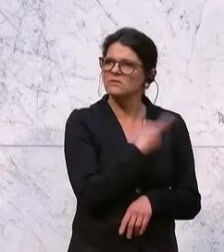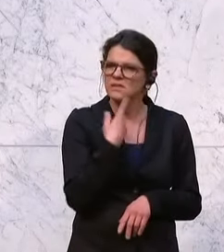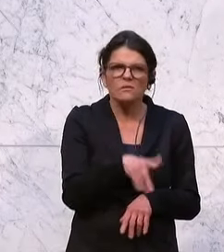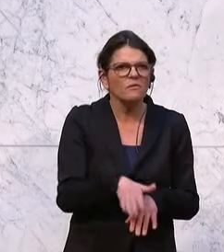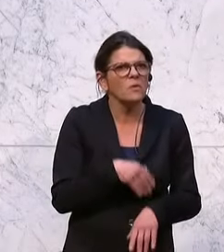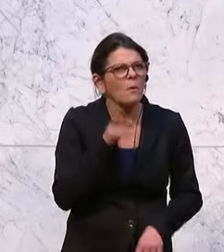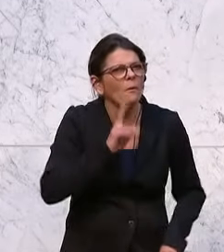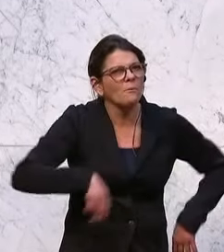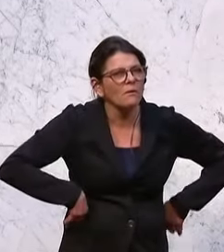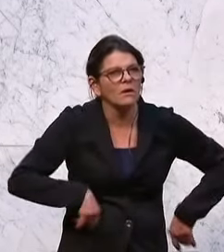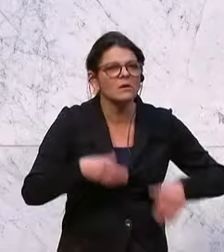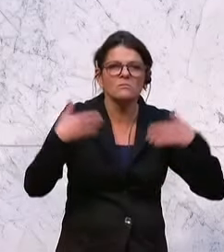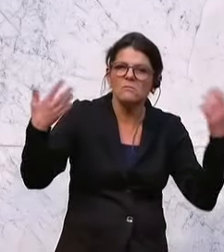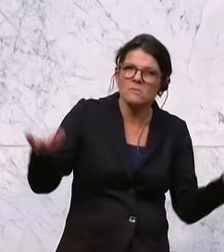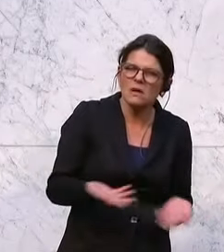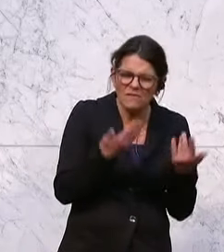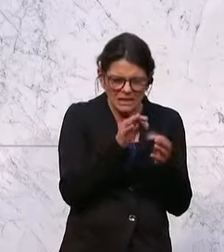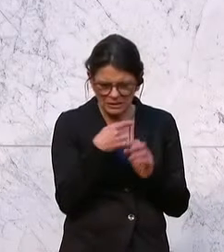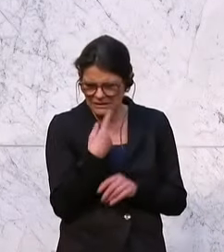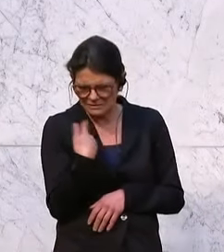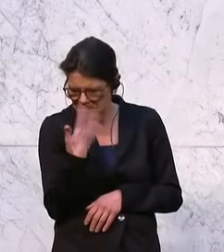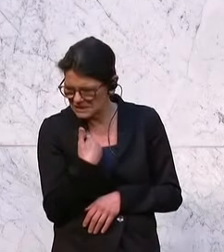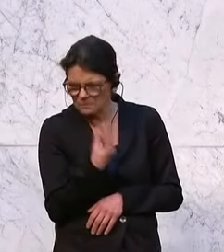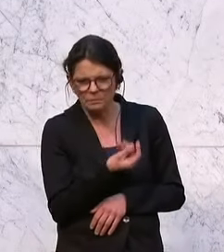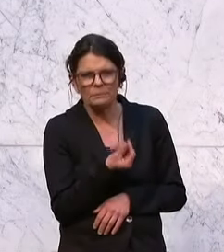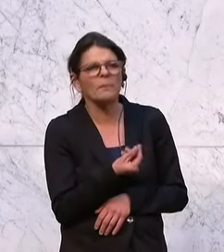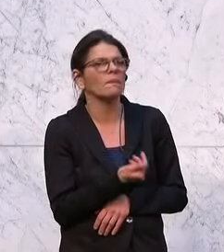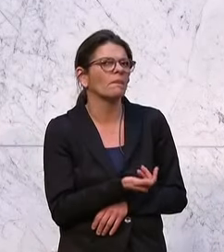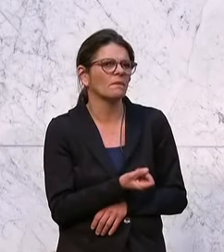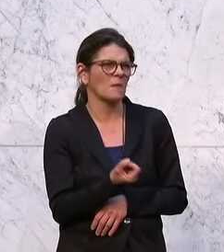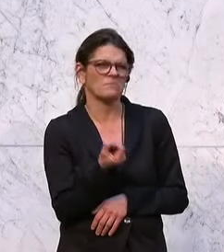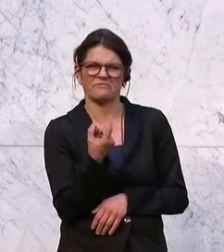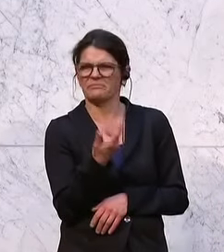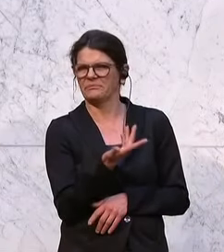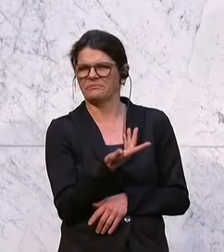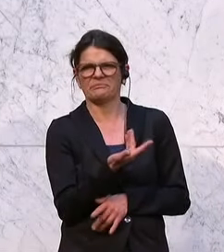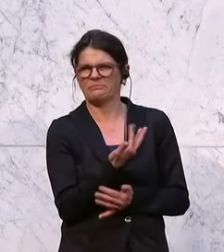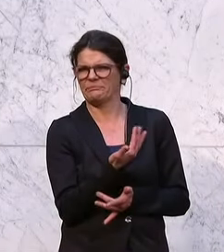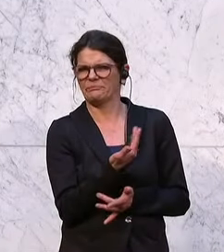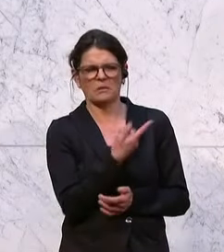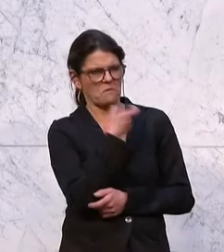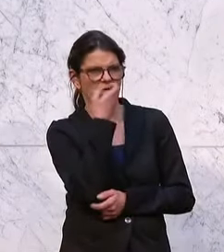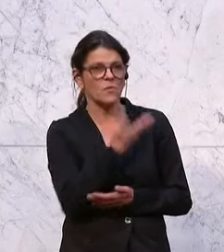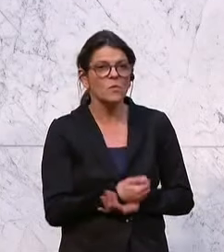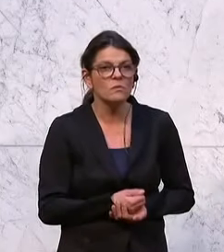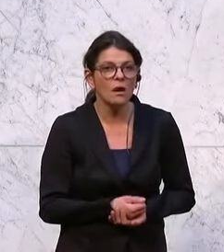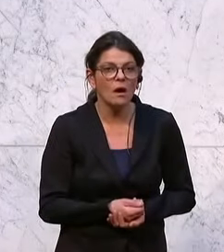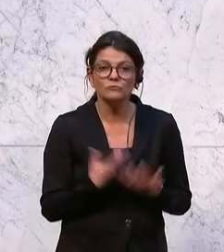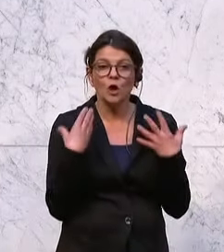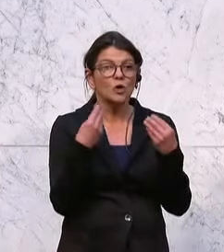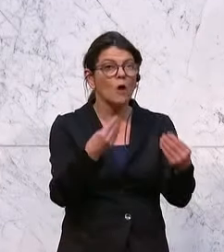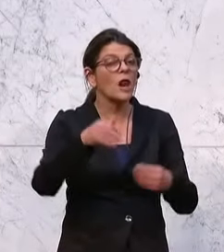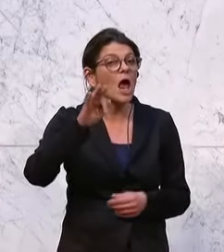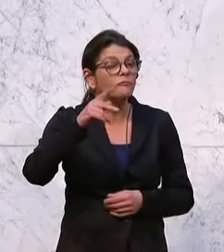komisch oder ich weiß nicht mehr, was sie genau gesagt haben oder sonderlich oder sind verwundert, dass sich hier so viele